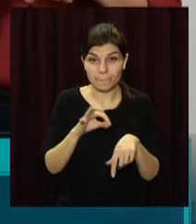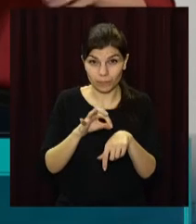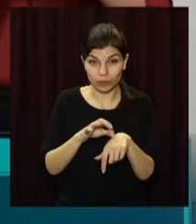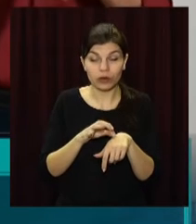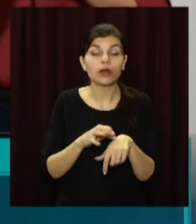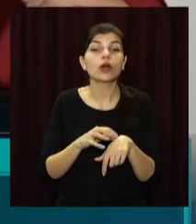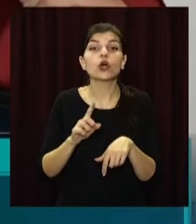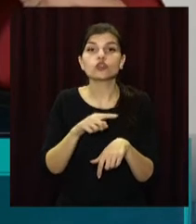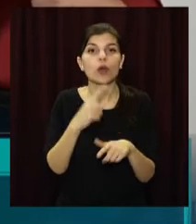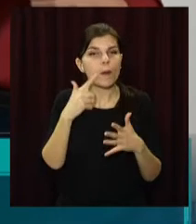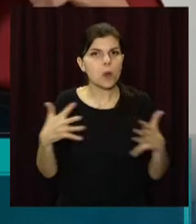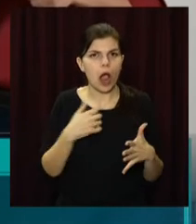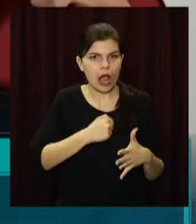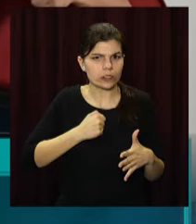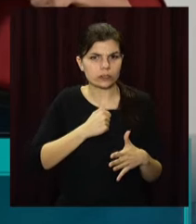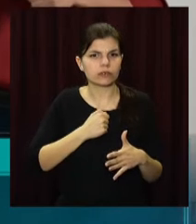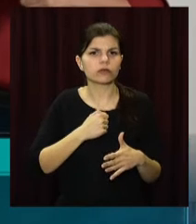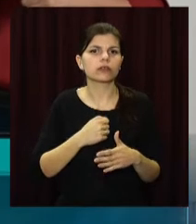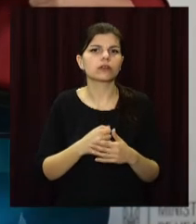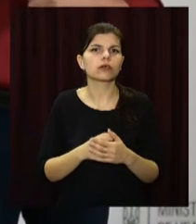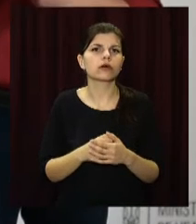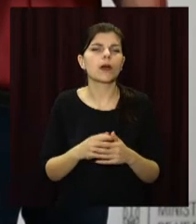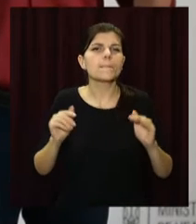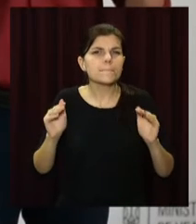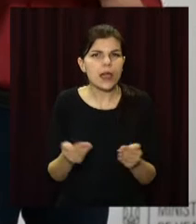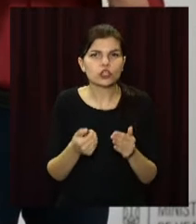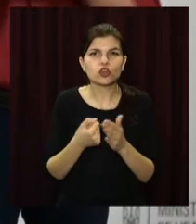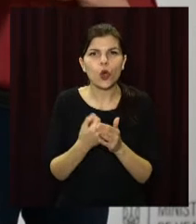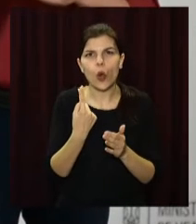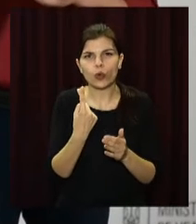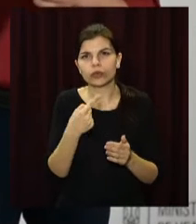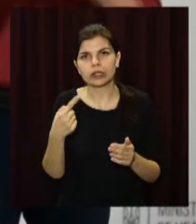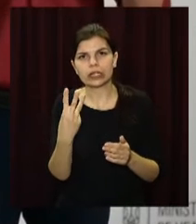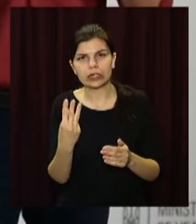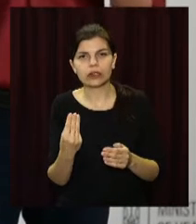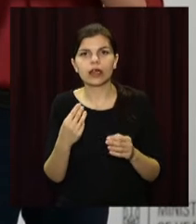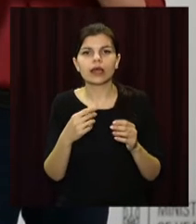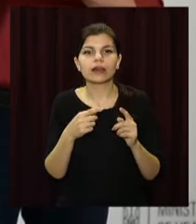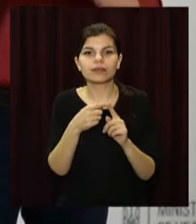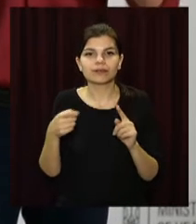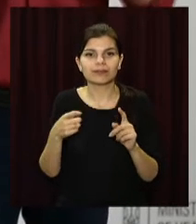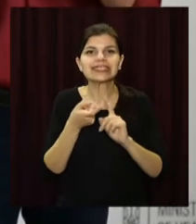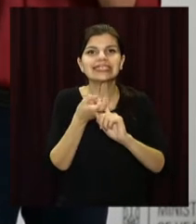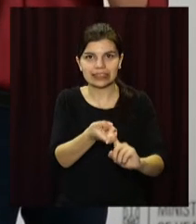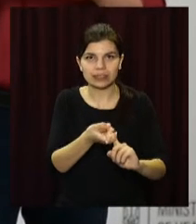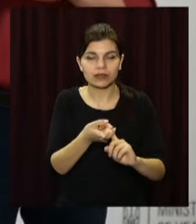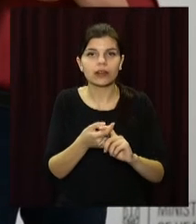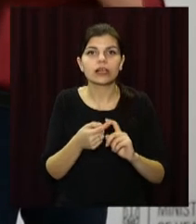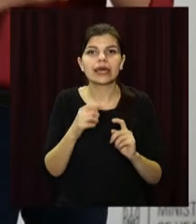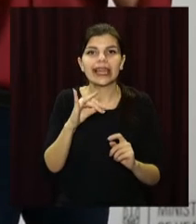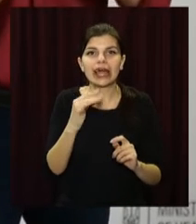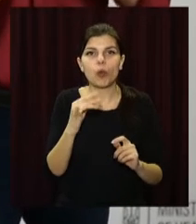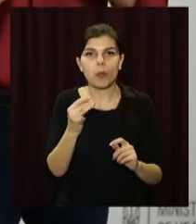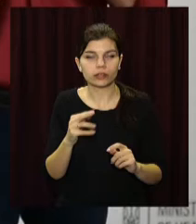що він більш агресивний. Зменшений до 1-3 днів інкубаційний період. Він більш заразний,